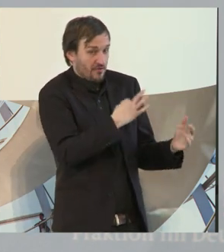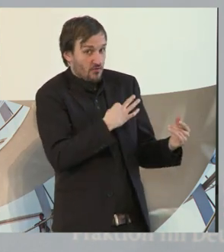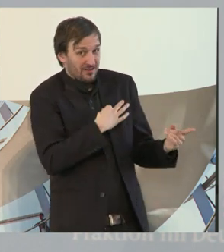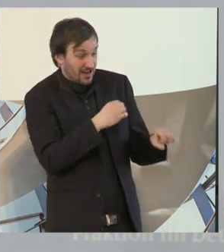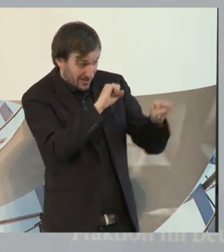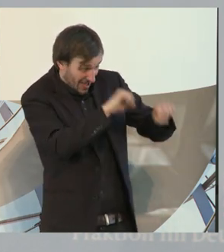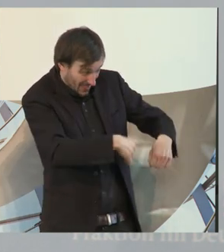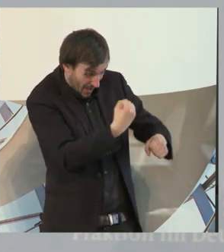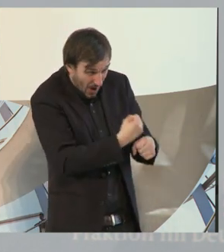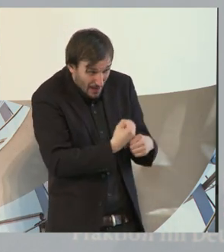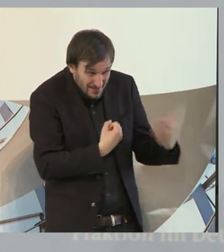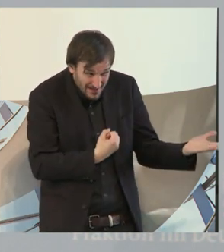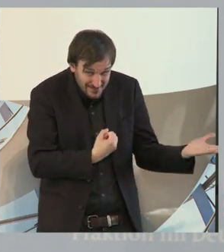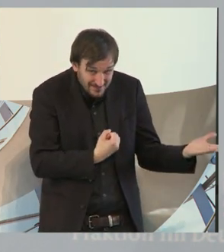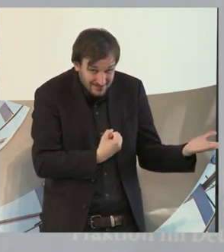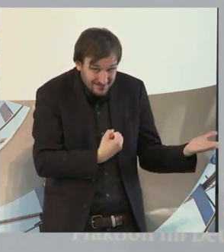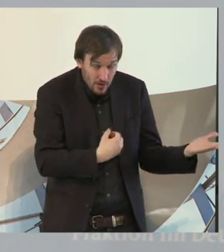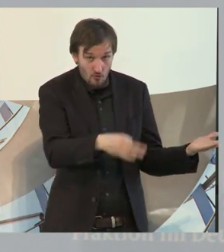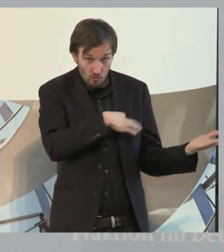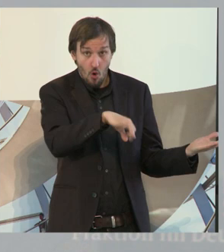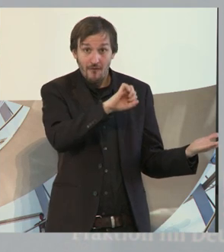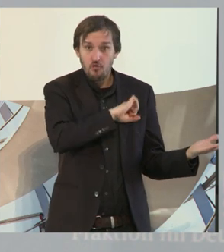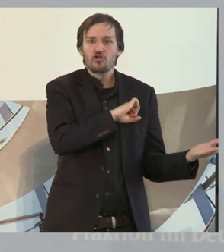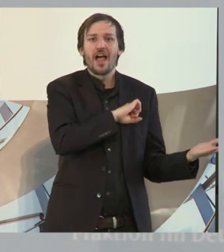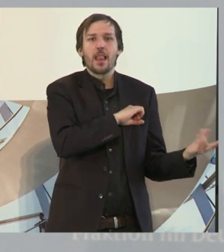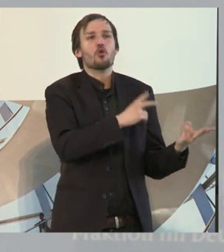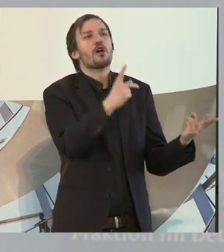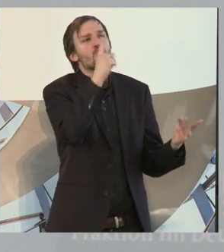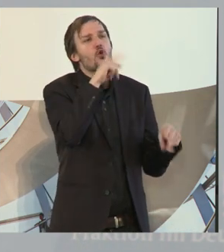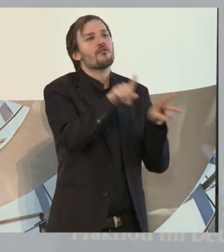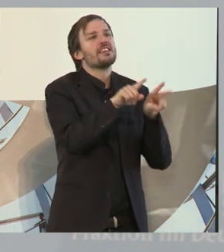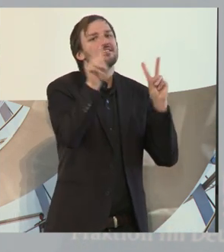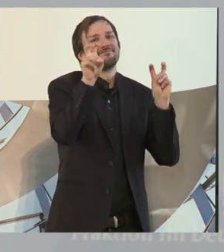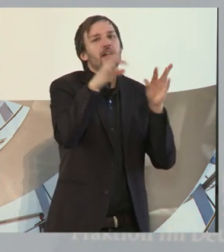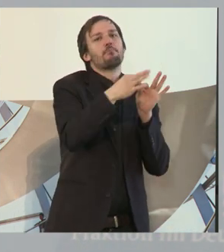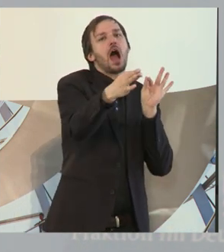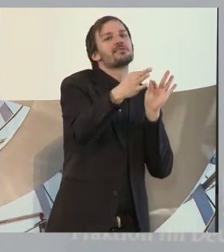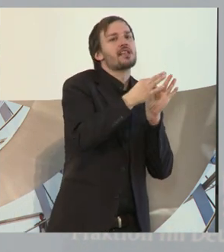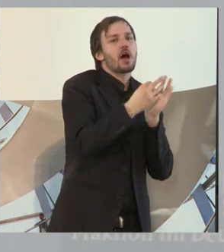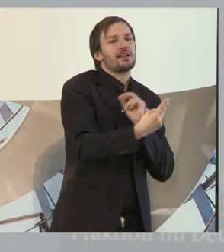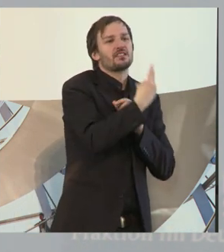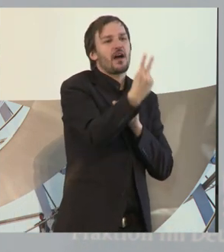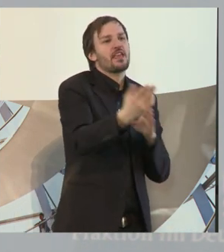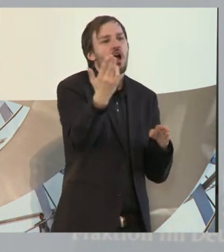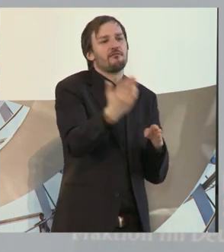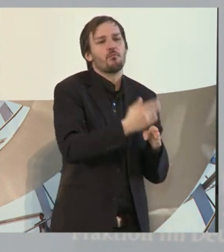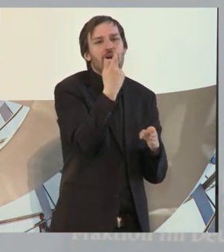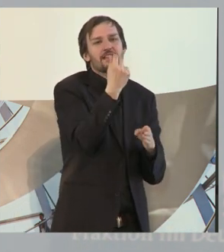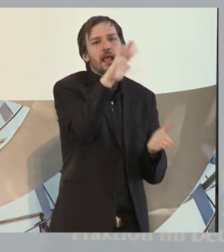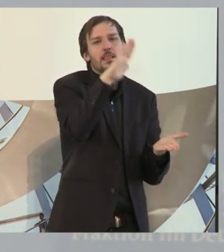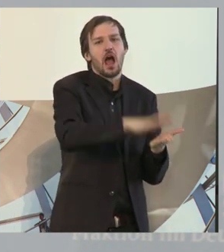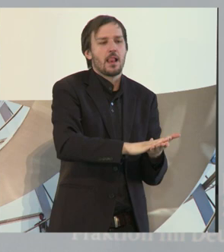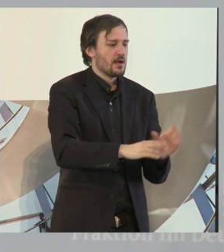können die überhaupt was leisten, wird uns das was bringen, ist das nicht wieder irgend so eine Maßnahme, die dann in zwei Jahren ausläuft, wenn die Finanzierung zu Ende ist.